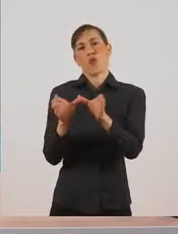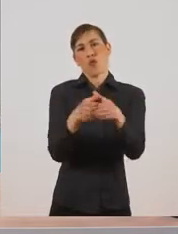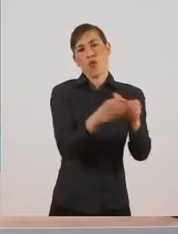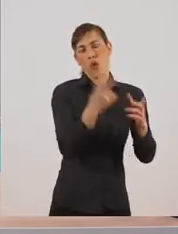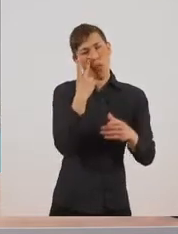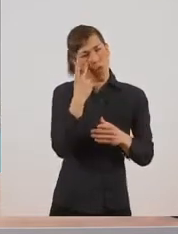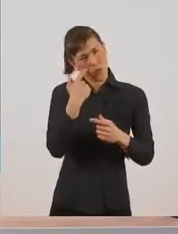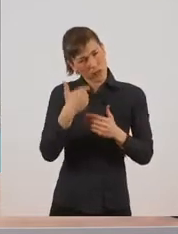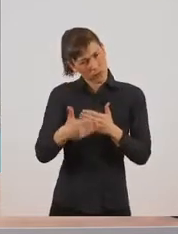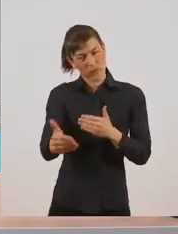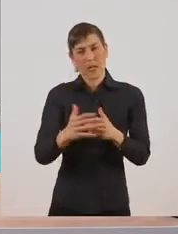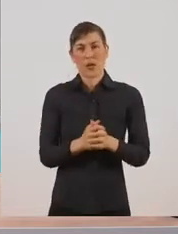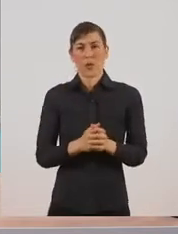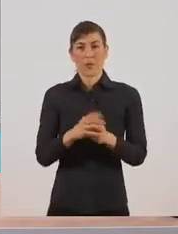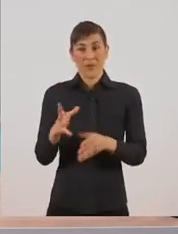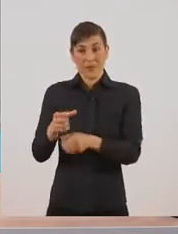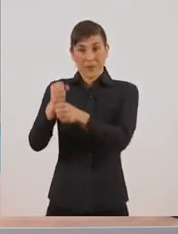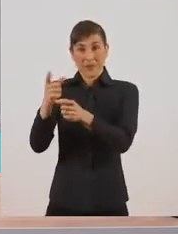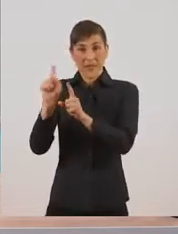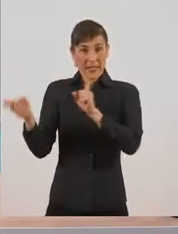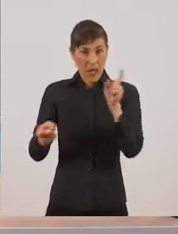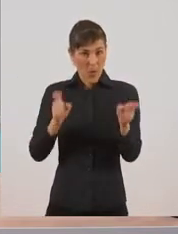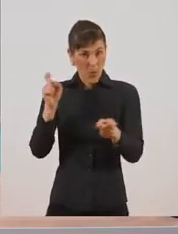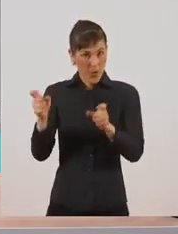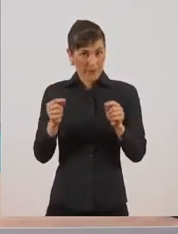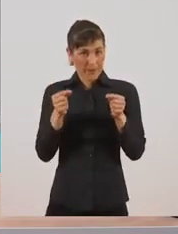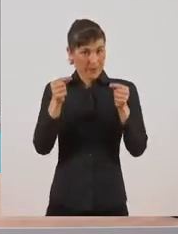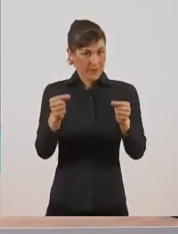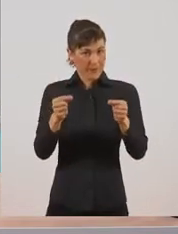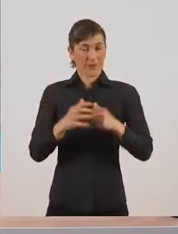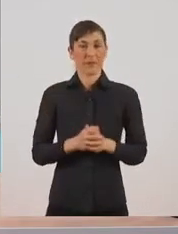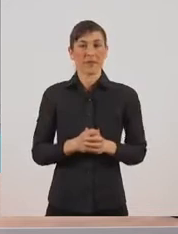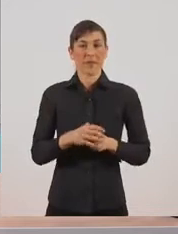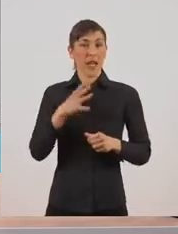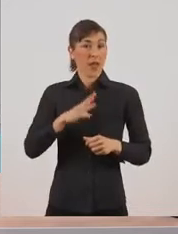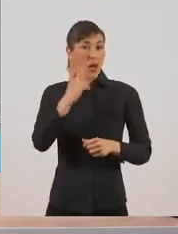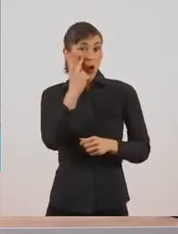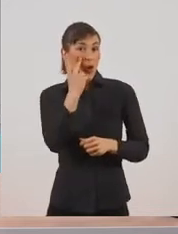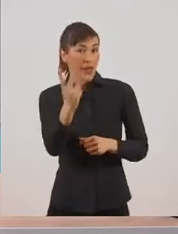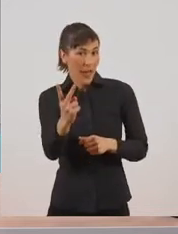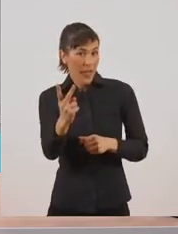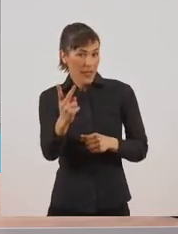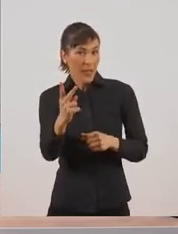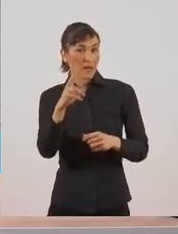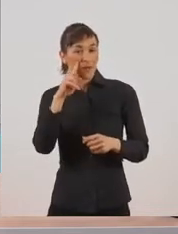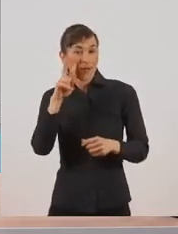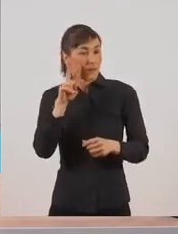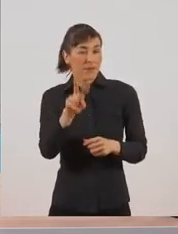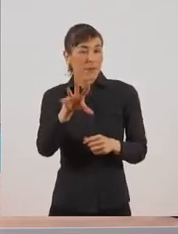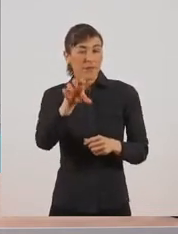κρατήσουμε το χταποδάκι μας και θέλω να δούμε ένα χαρακτηριστικό το οποίο φαίνεται.